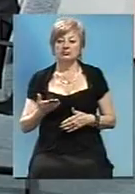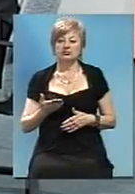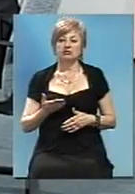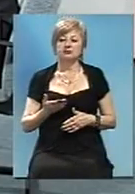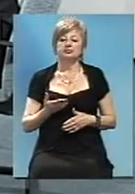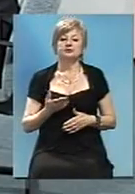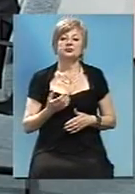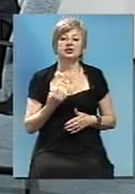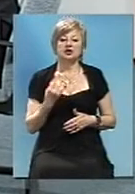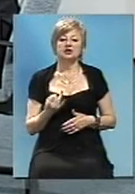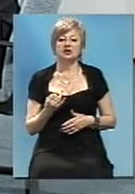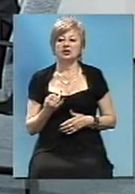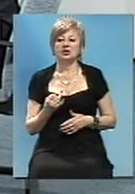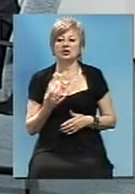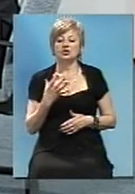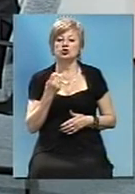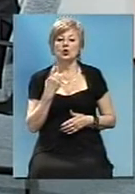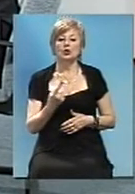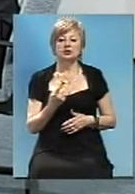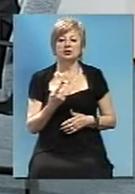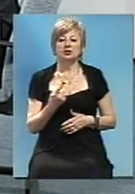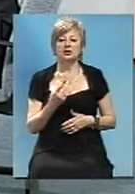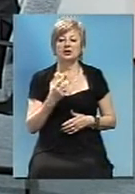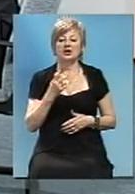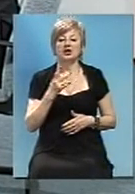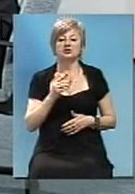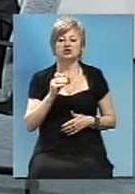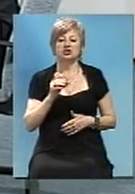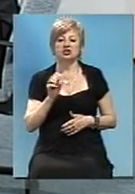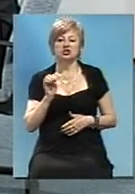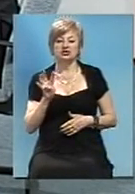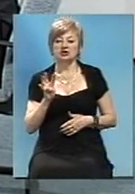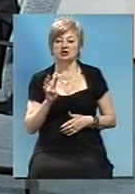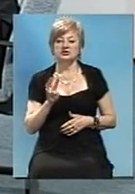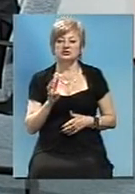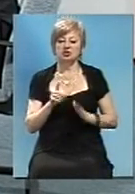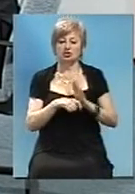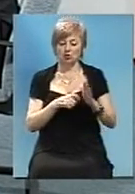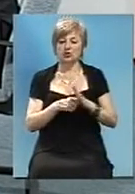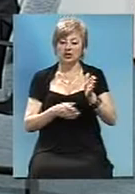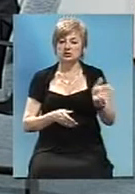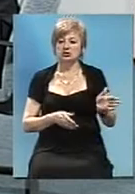-18, так. І ще одна траса, М-14, якщо не помиляюся, на Донеччин. Це міжнародна.